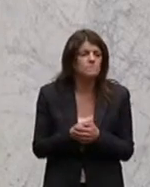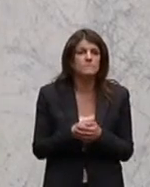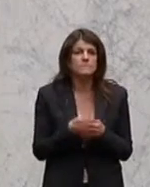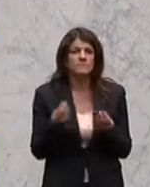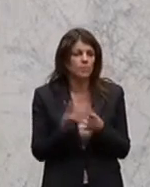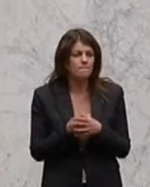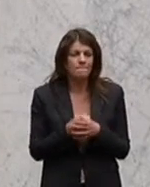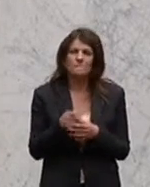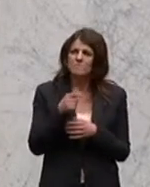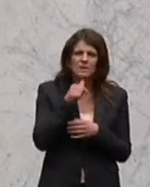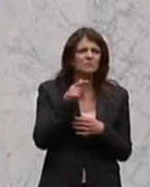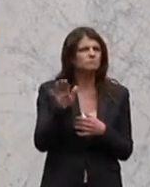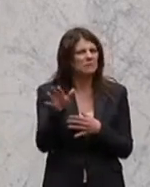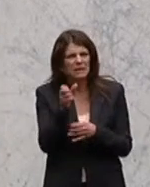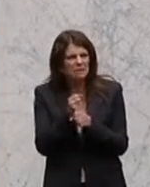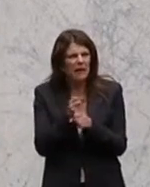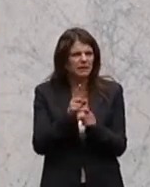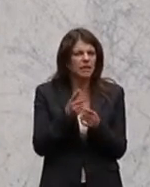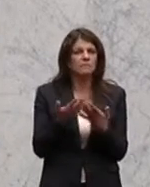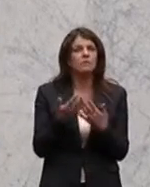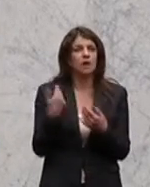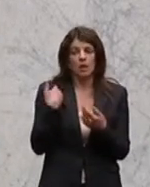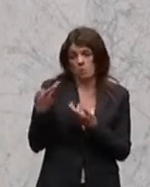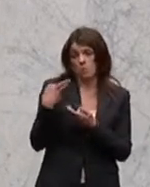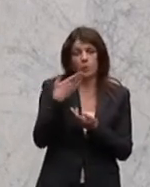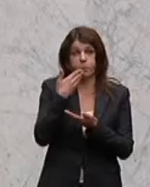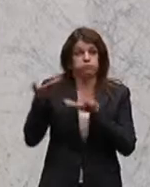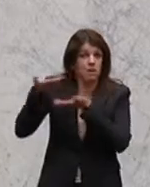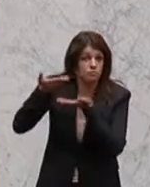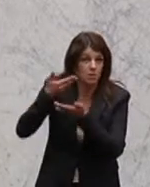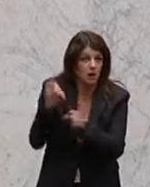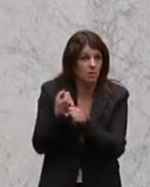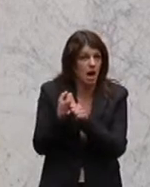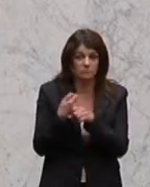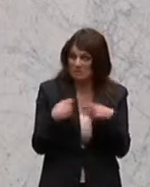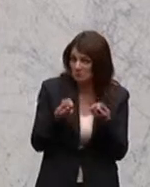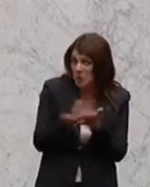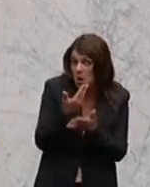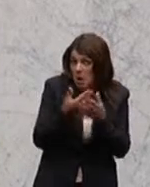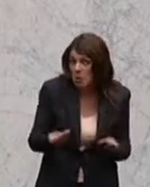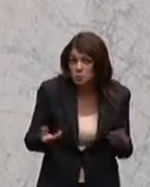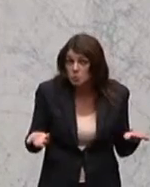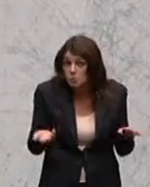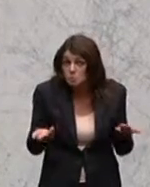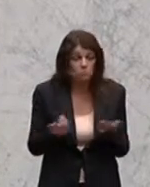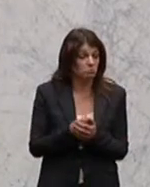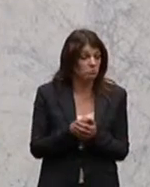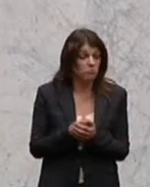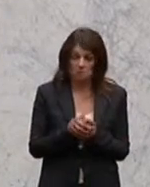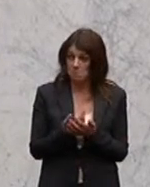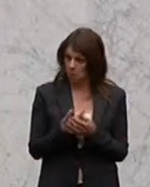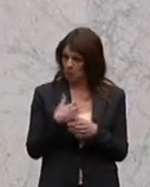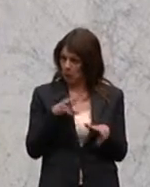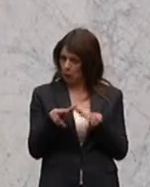oder auch nicht Ihre Mitarbeiter, das hatte sich ja bewährt, noch keine Aussprache, über die neuesten Lösungen, die heute ja offensichtlich, jedenfalls aus